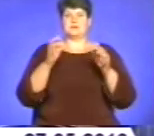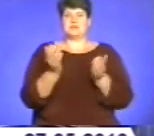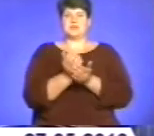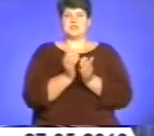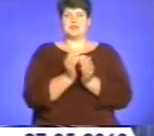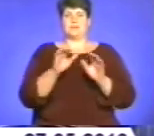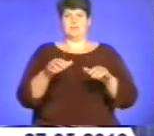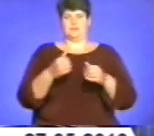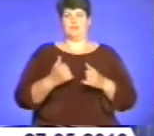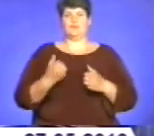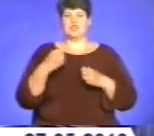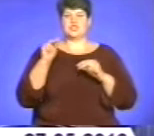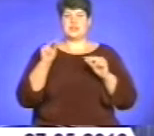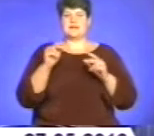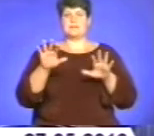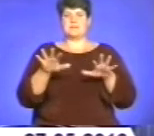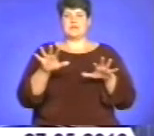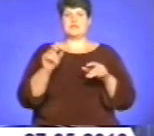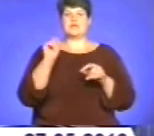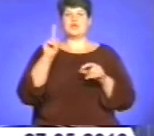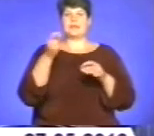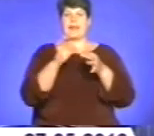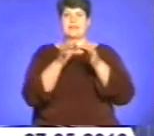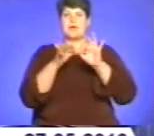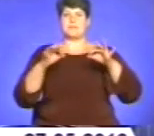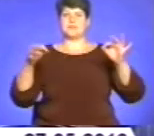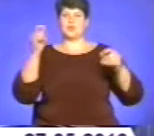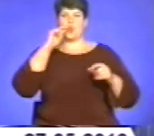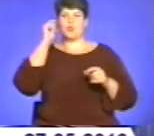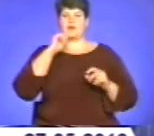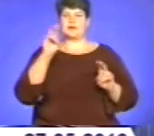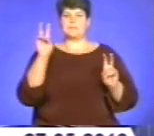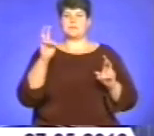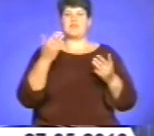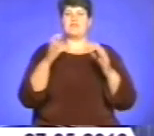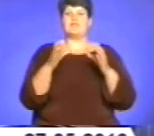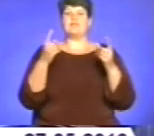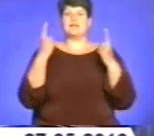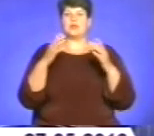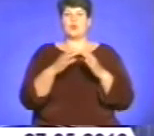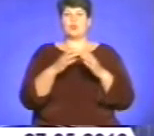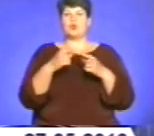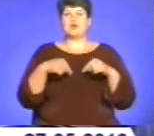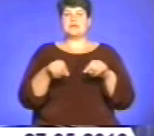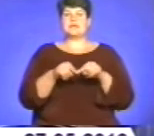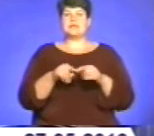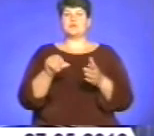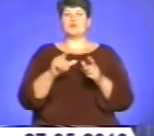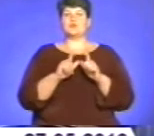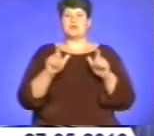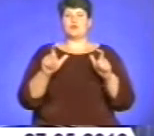небагатьох, що складають золоте намисто України. Велику групу організацій, установ міста,